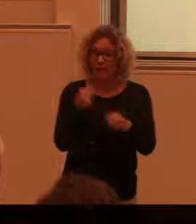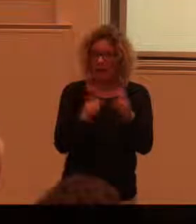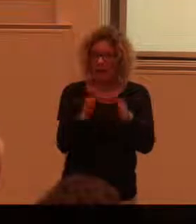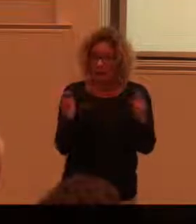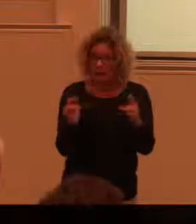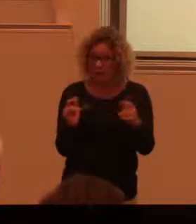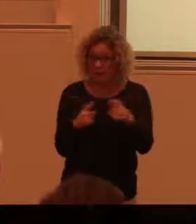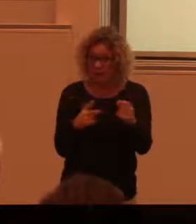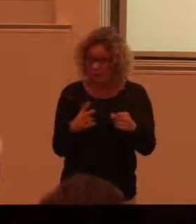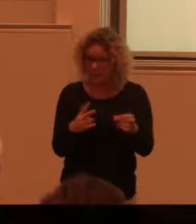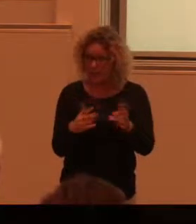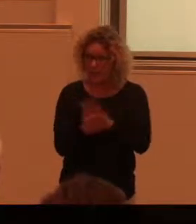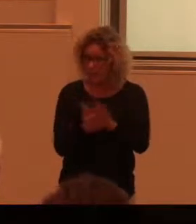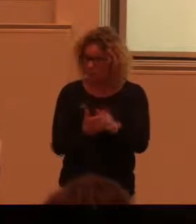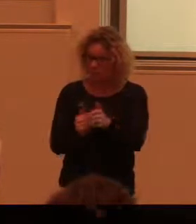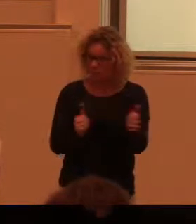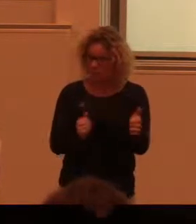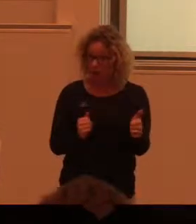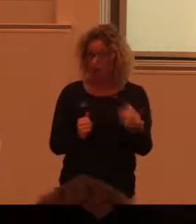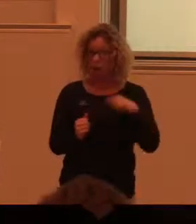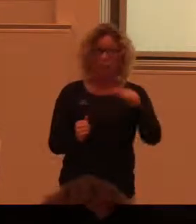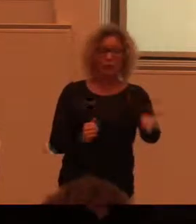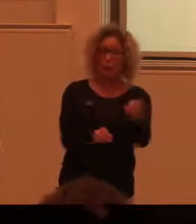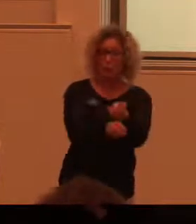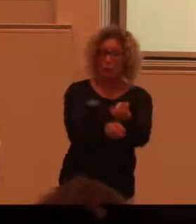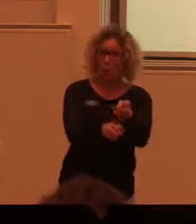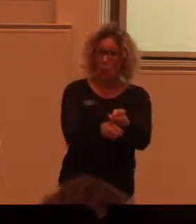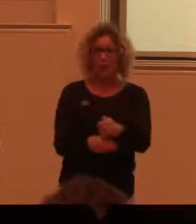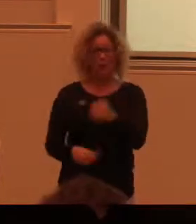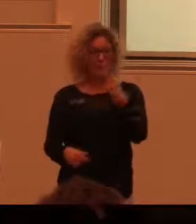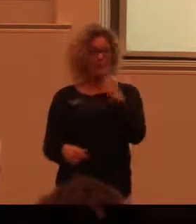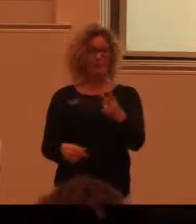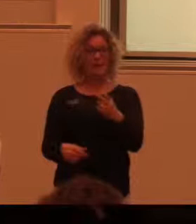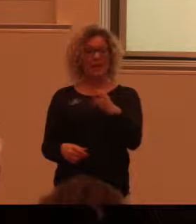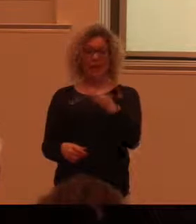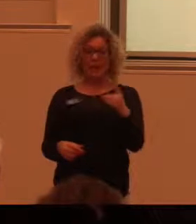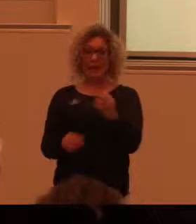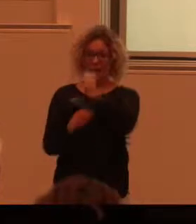eller är det bara att man får ut och titta på en helrisning eller liknande.